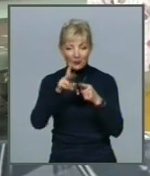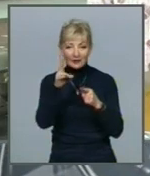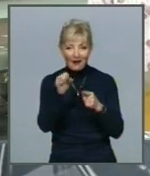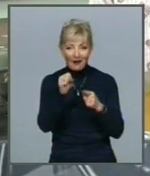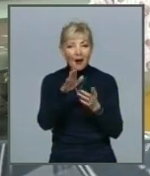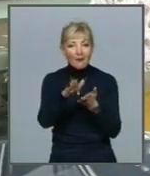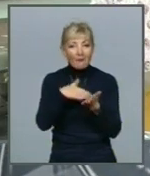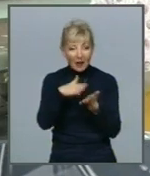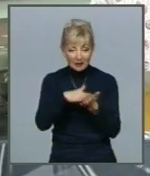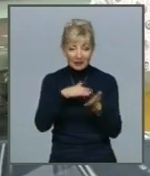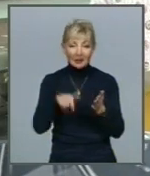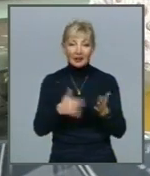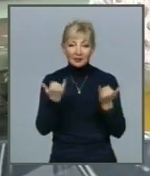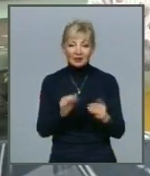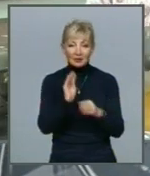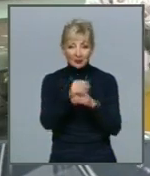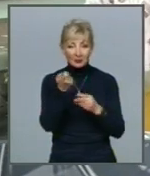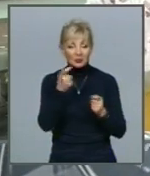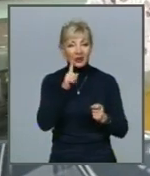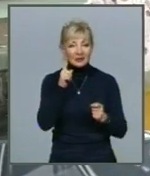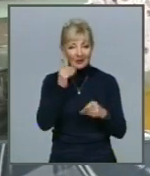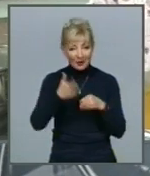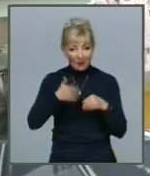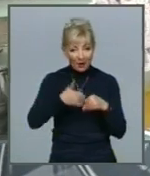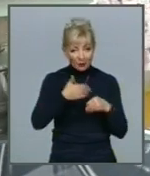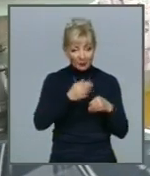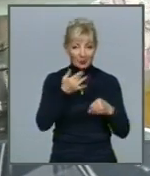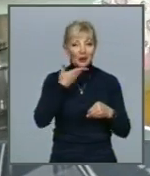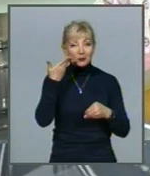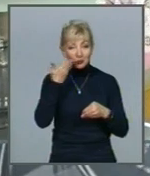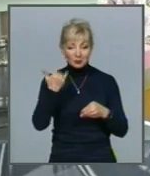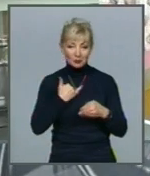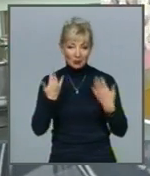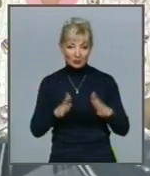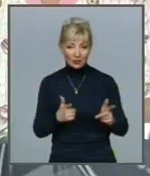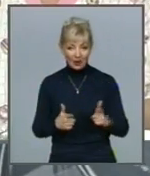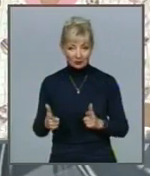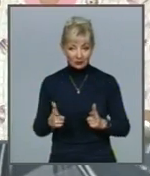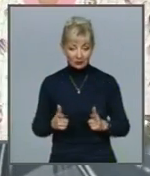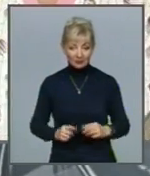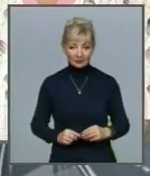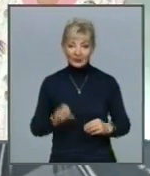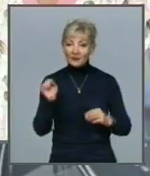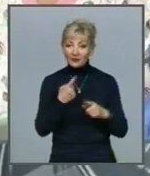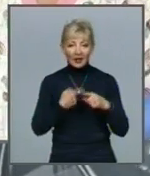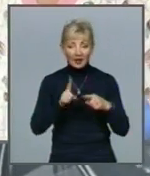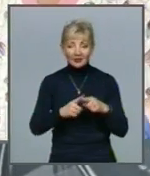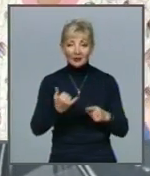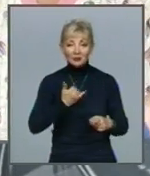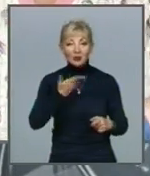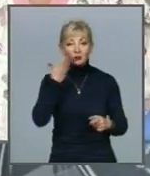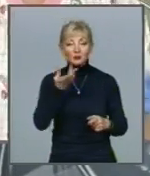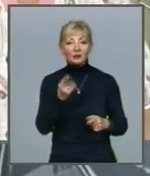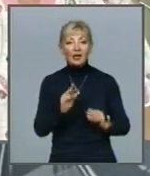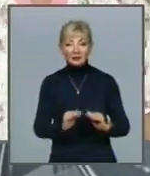сюда добавим немного зелени, і суп у нас вже готов А це у нас суп для